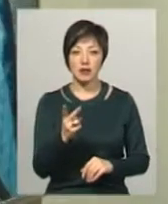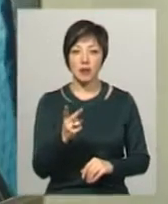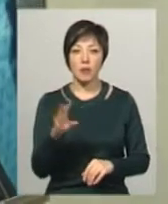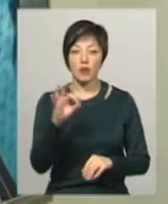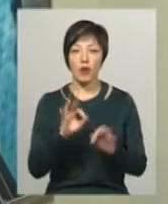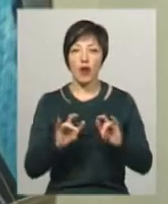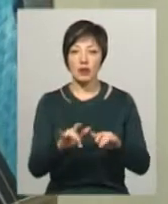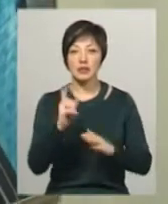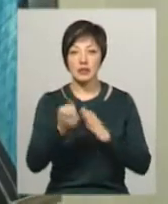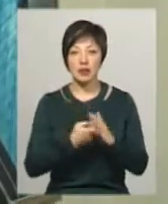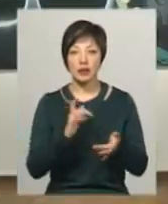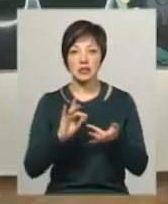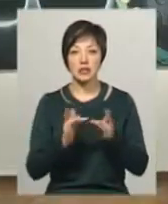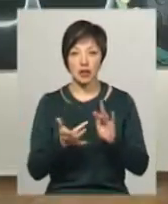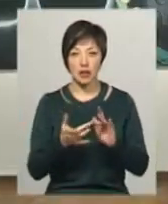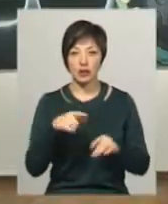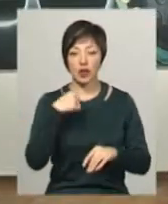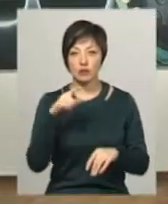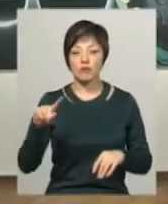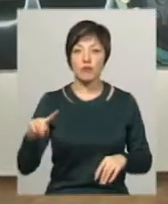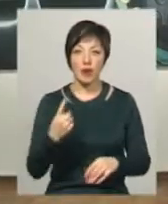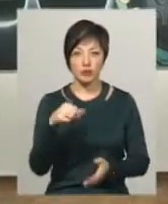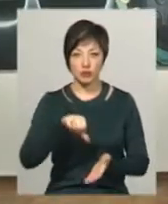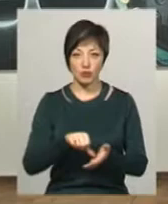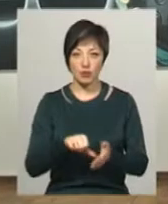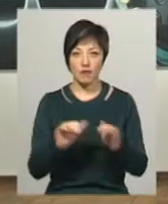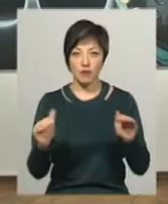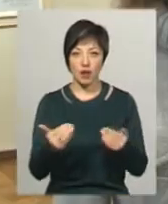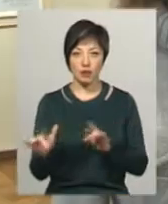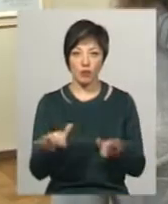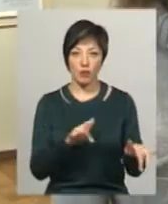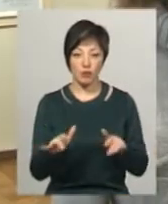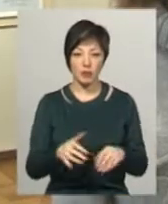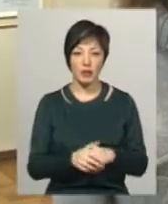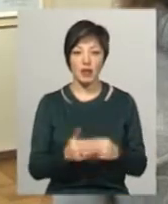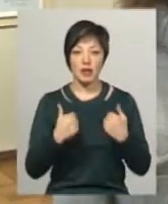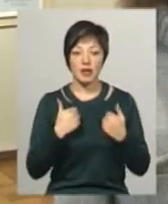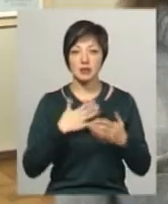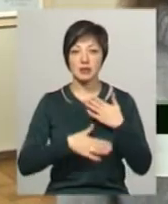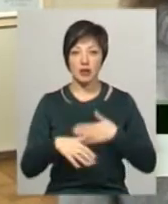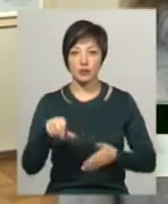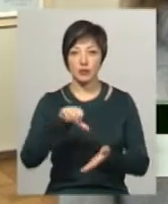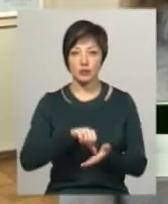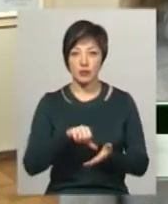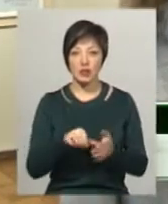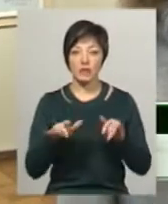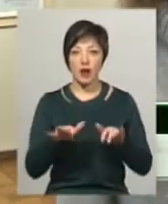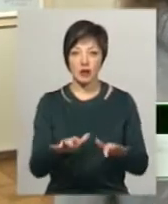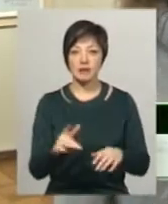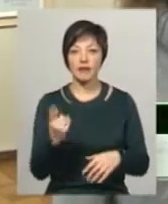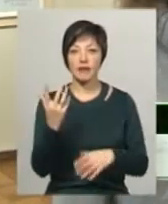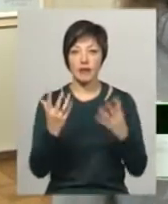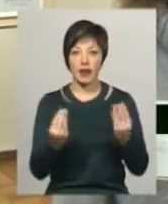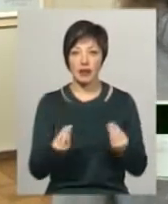про акцію дізналися з інтернету. Кажуть, вперше беруть участь у флешмобі. Я з радістю прийняла участь у акції «День